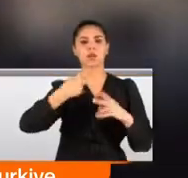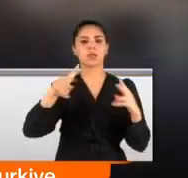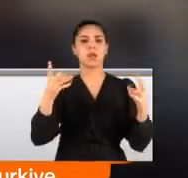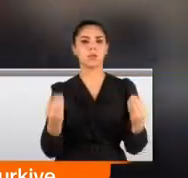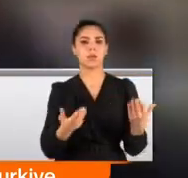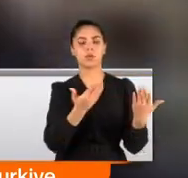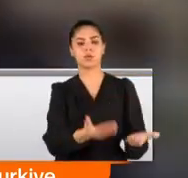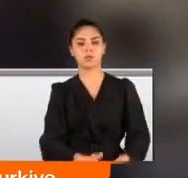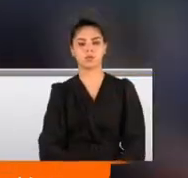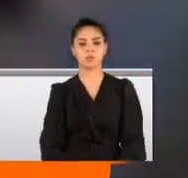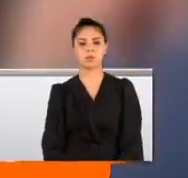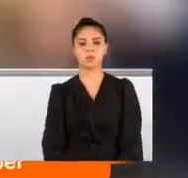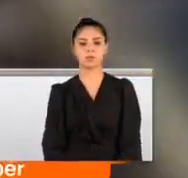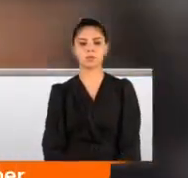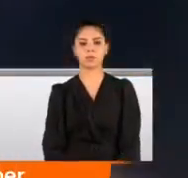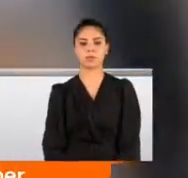serbest bırakıldı.